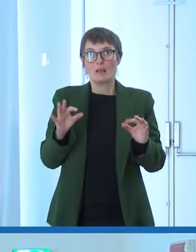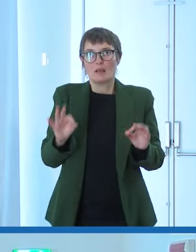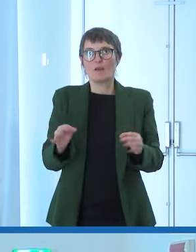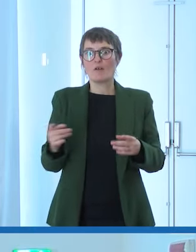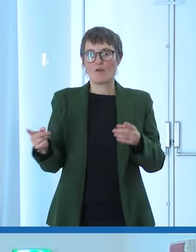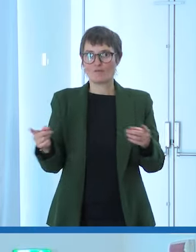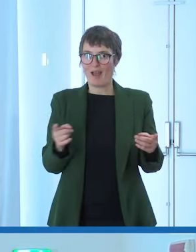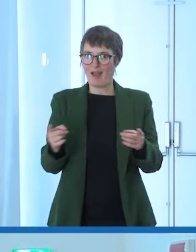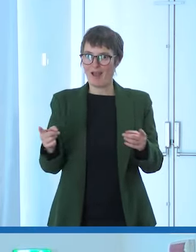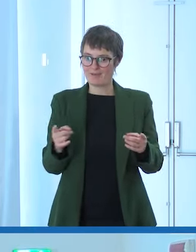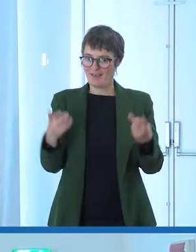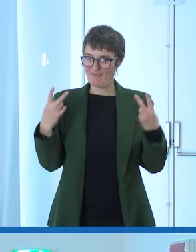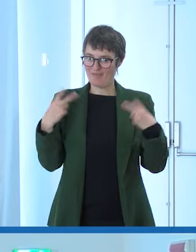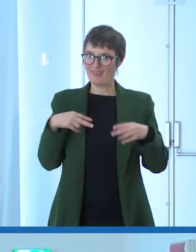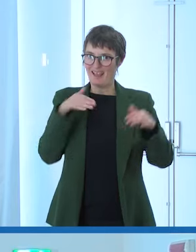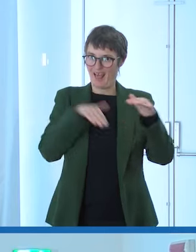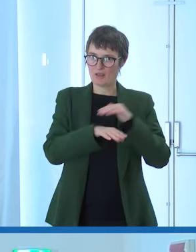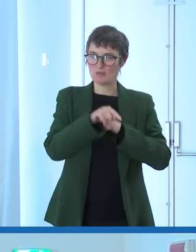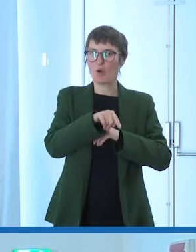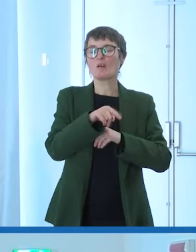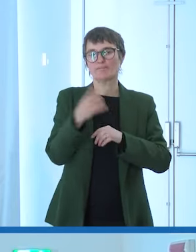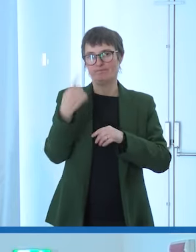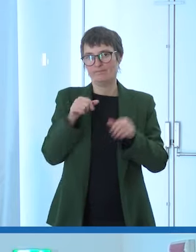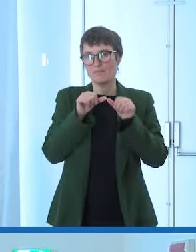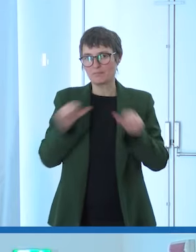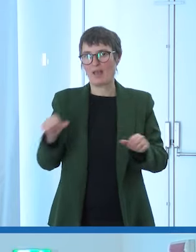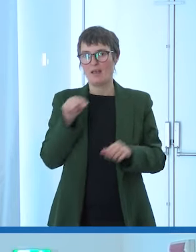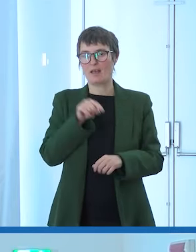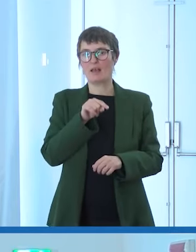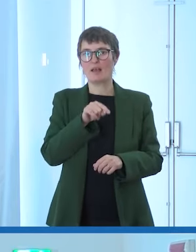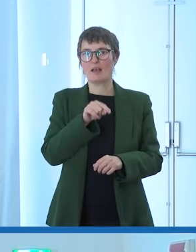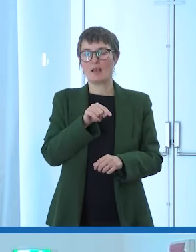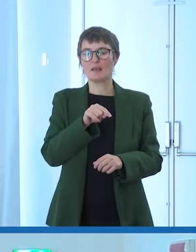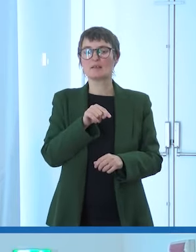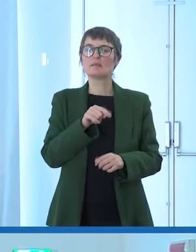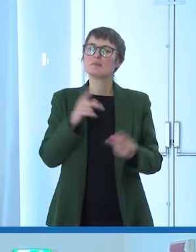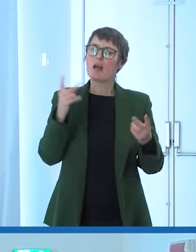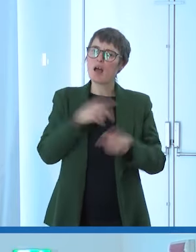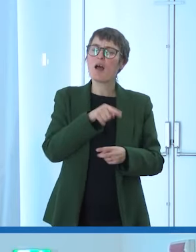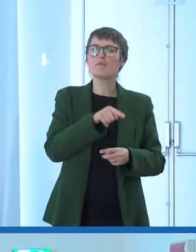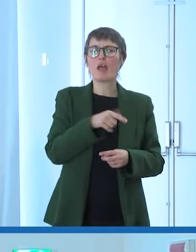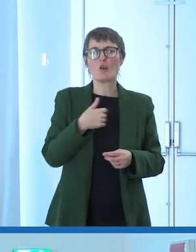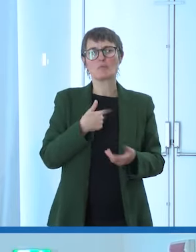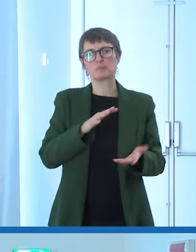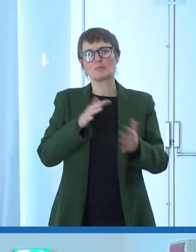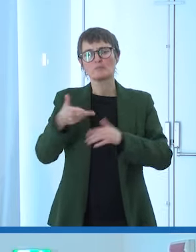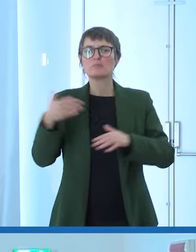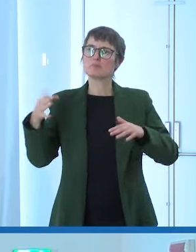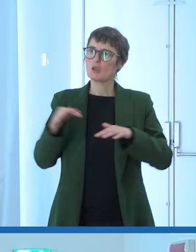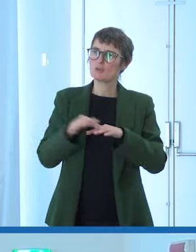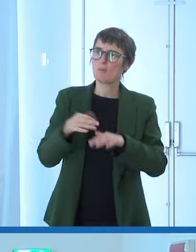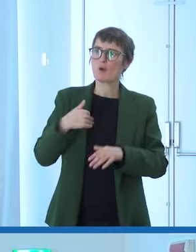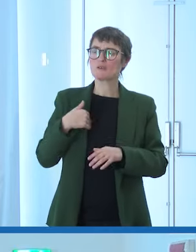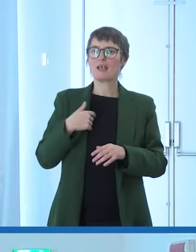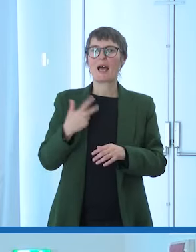della vita e diciamo che mi ha portato a essere sposato ho tre figli piccoli e nel lavoro ho cercato di